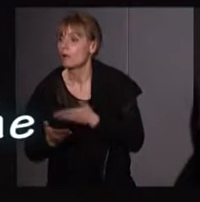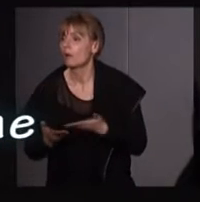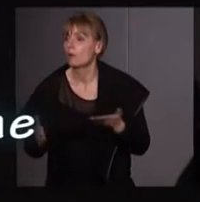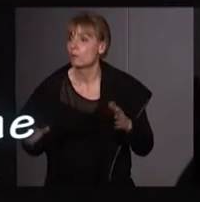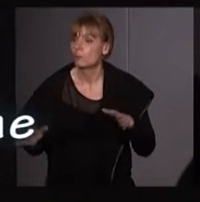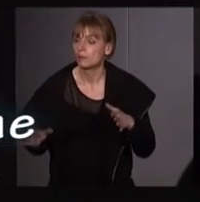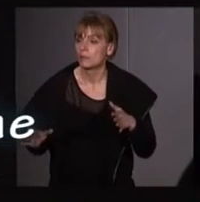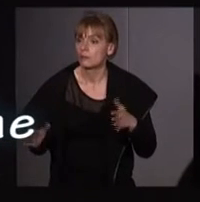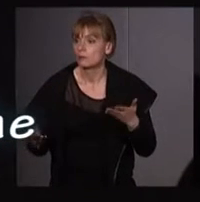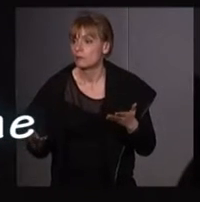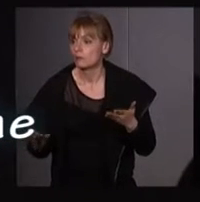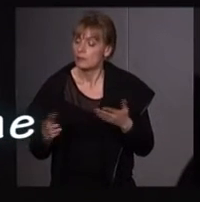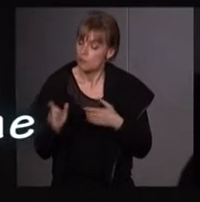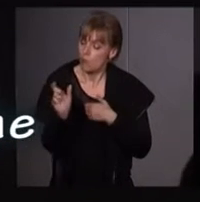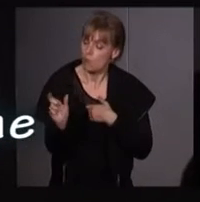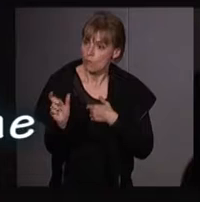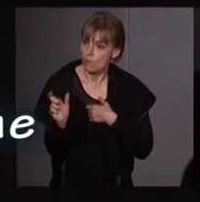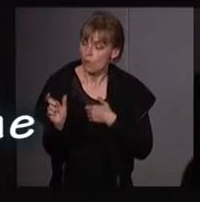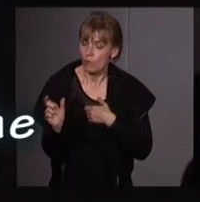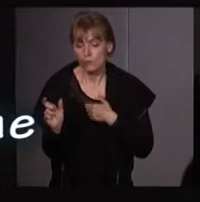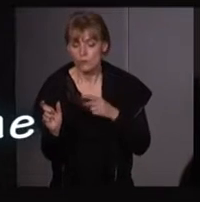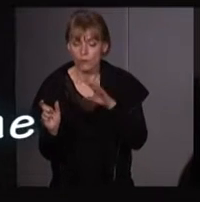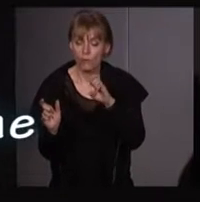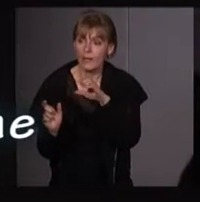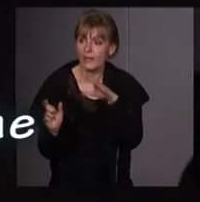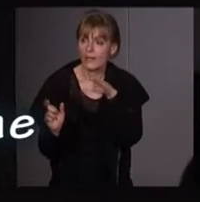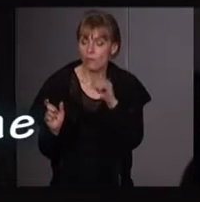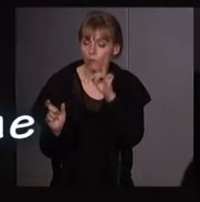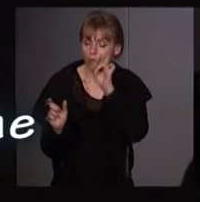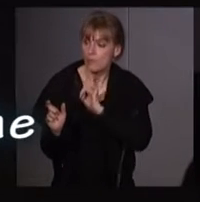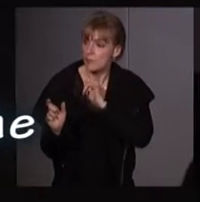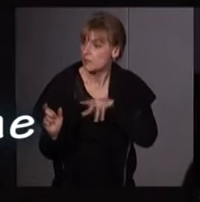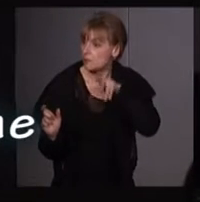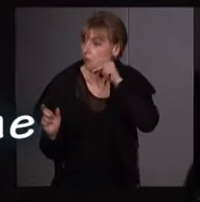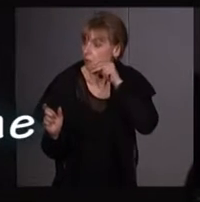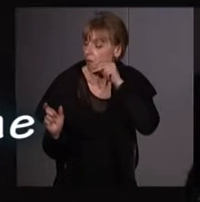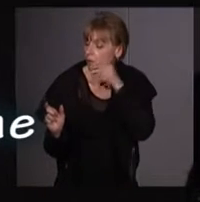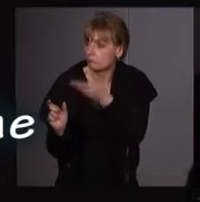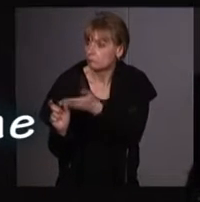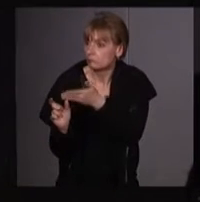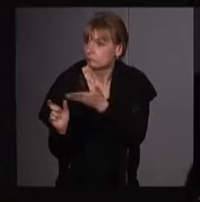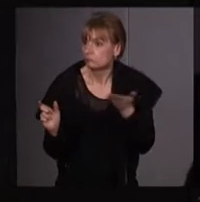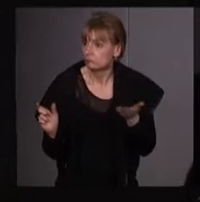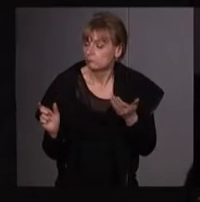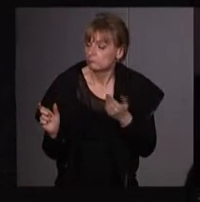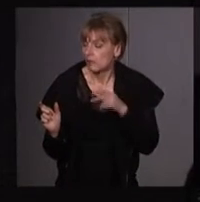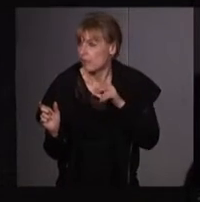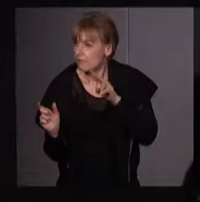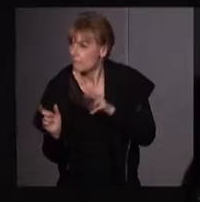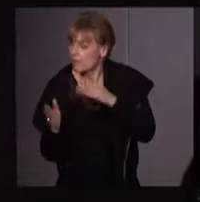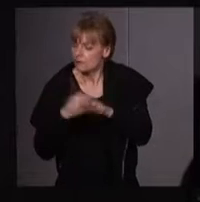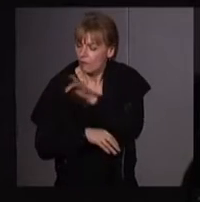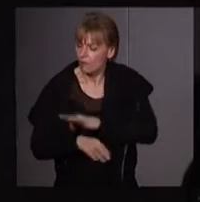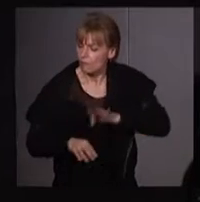parler de ce mot-là, écoféminisme. Et la façon dont on le connaît souvent en France,